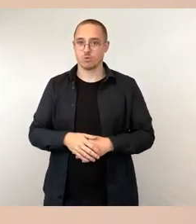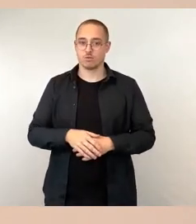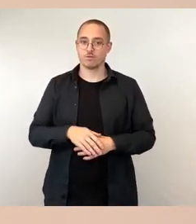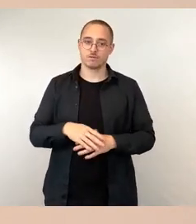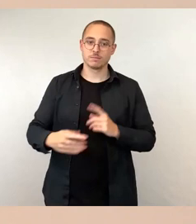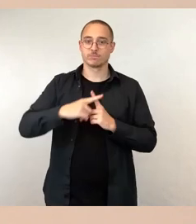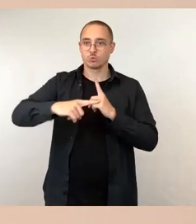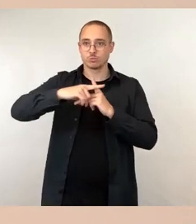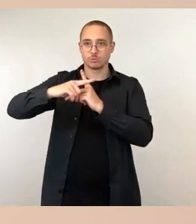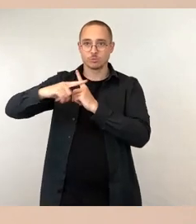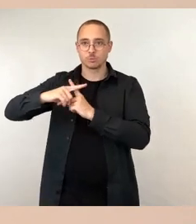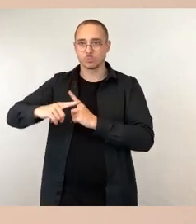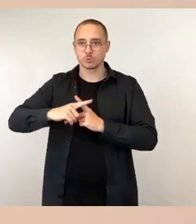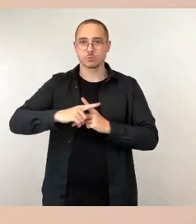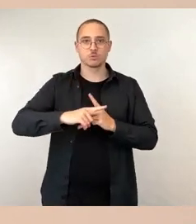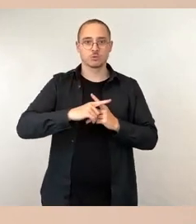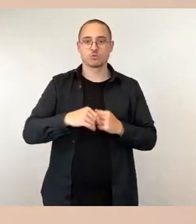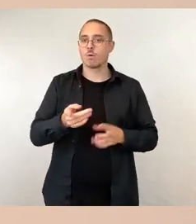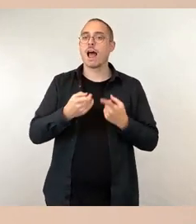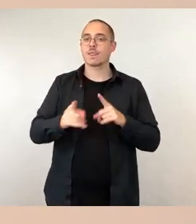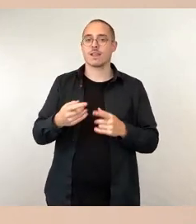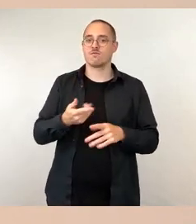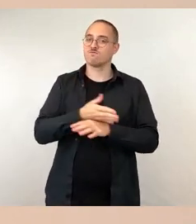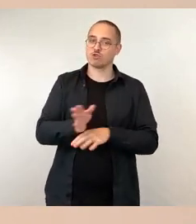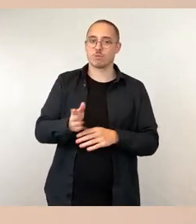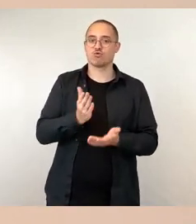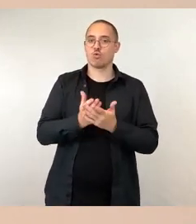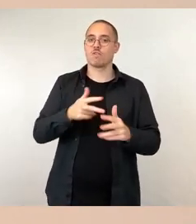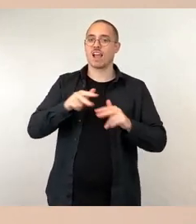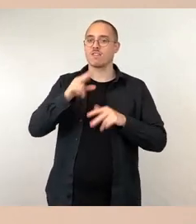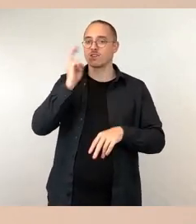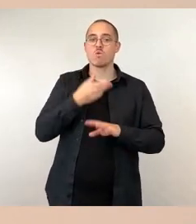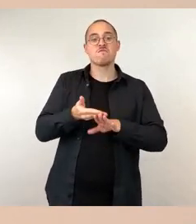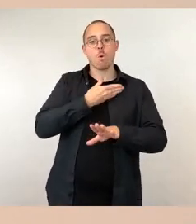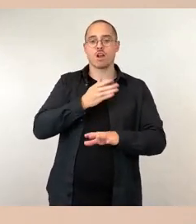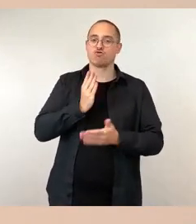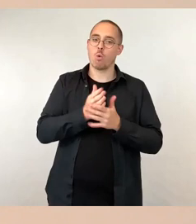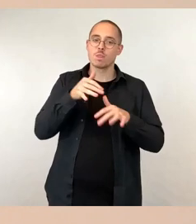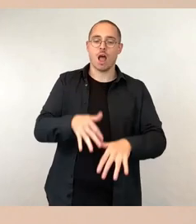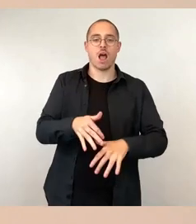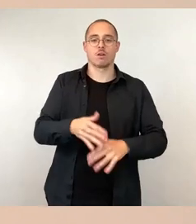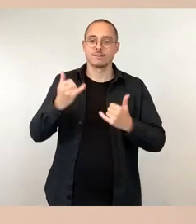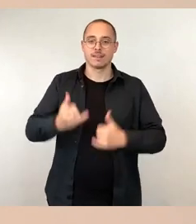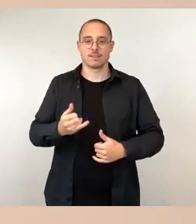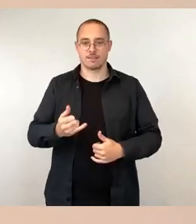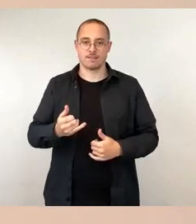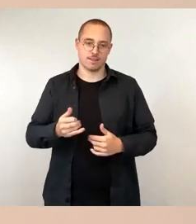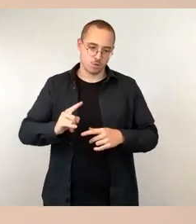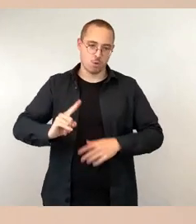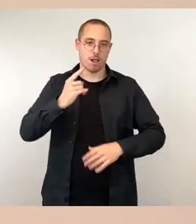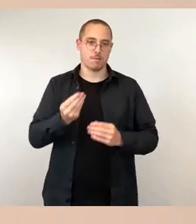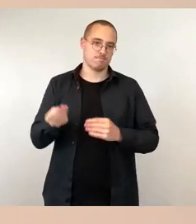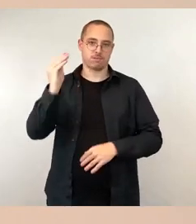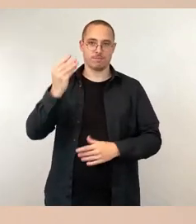Verspätungen, die wir ja auch vor dem Verkehrsversuch hatten, von über zehn Minuten und das Gesamtbild und der Trend